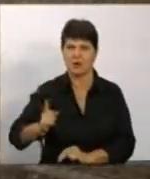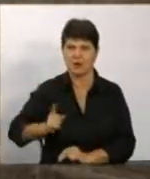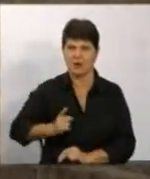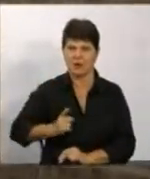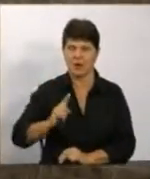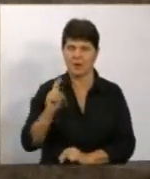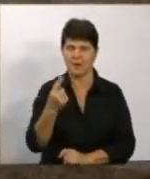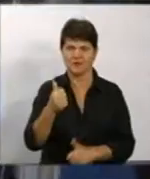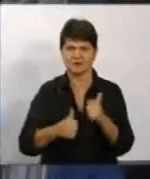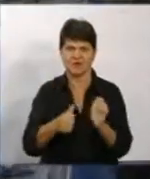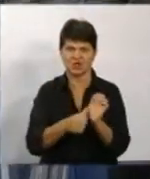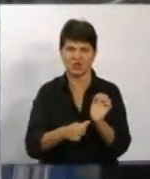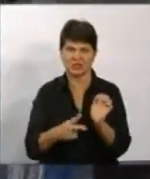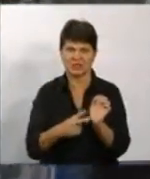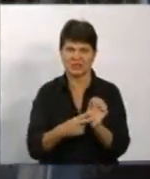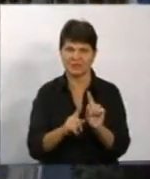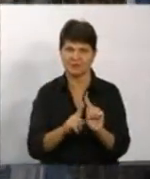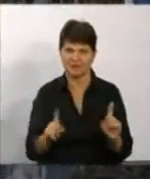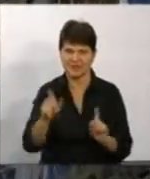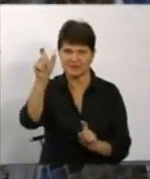змагаються 67 надзвичайників.